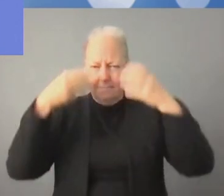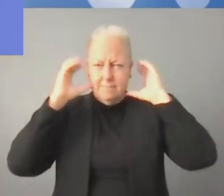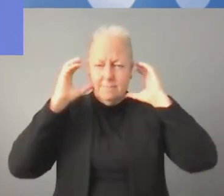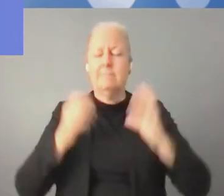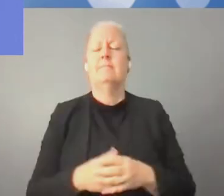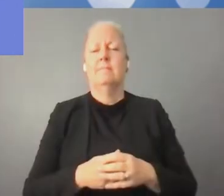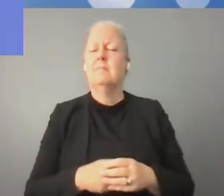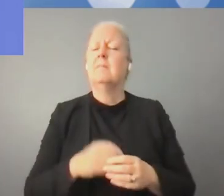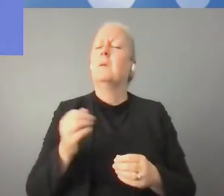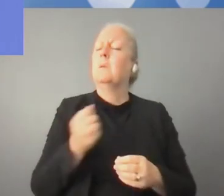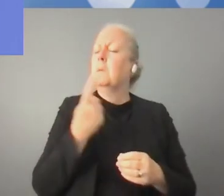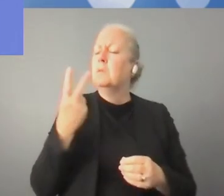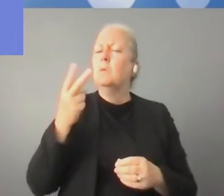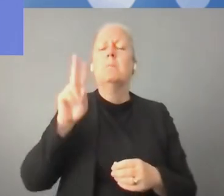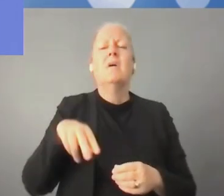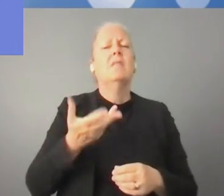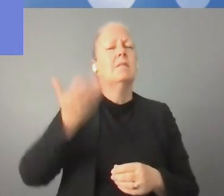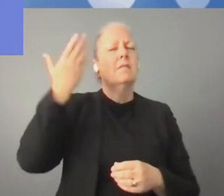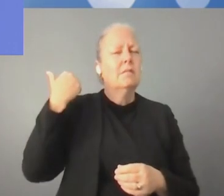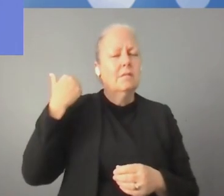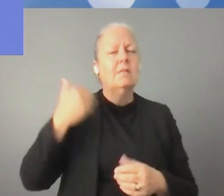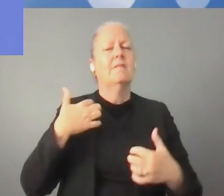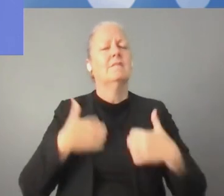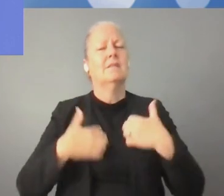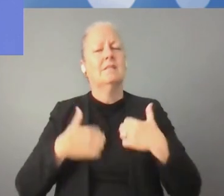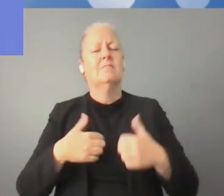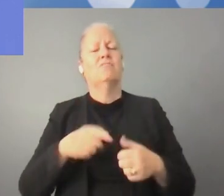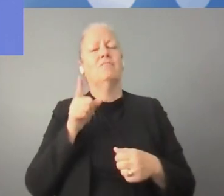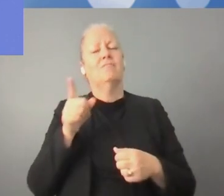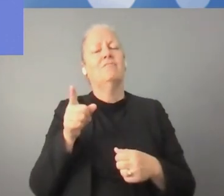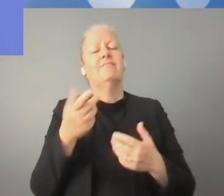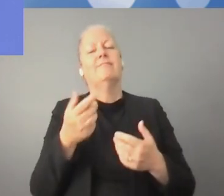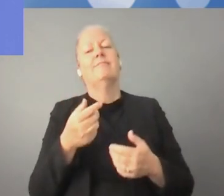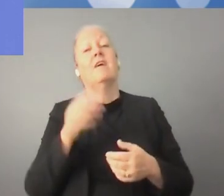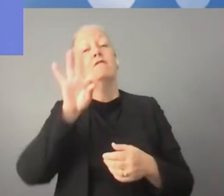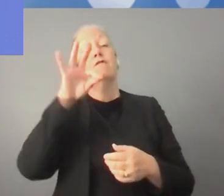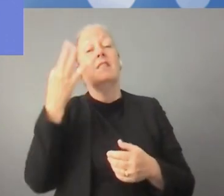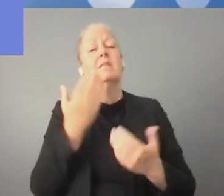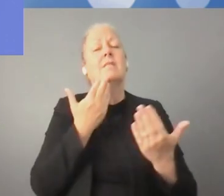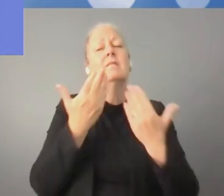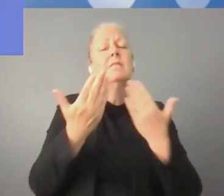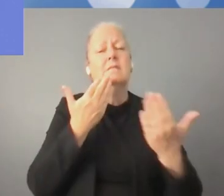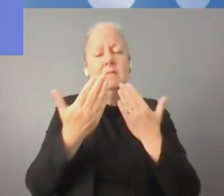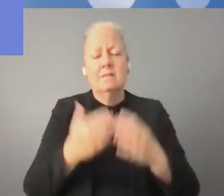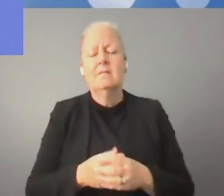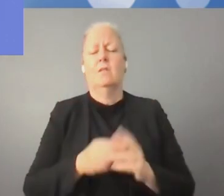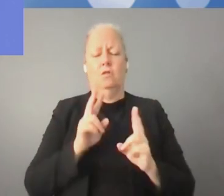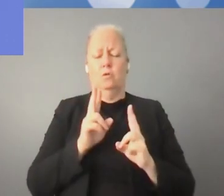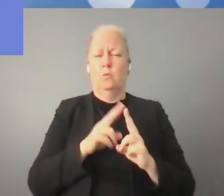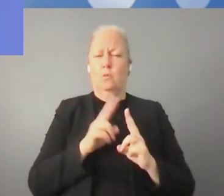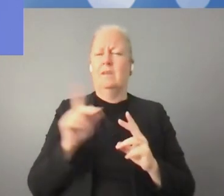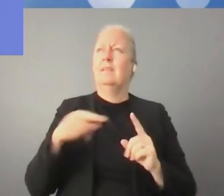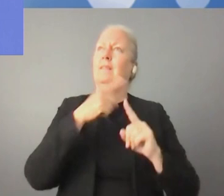نضع السماعات لأنه سيتكلم